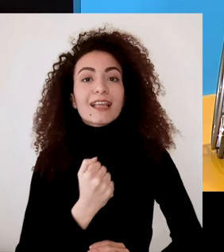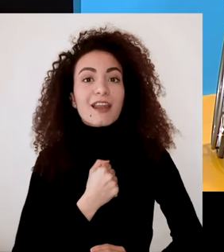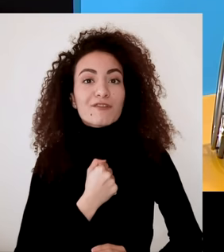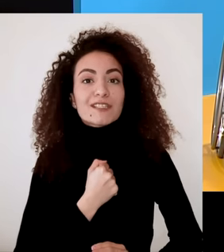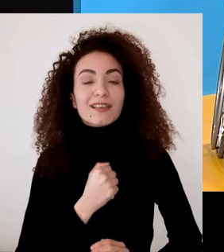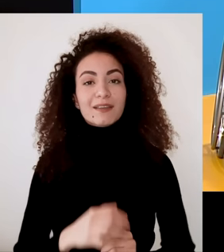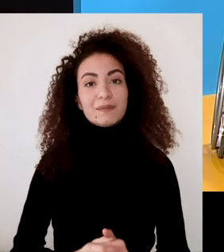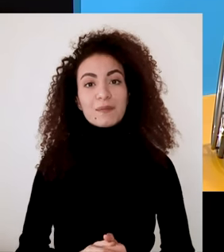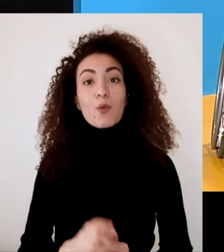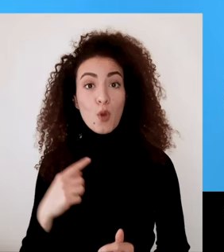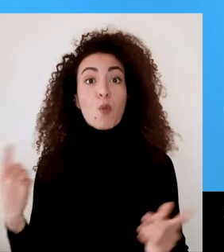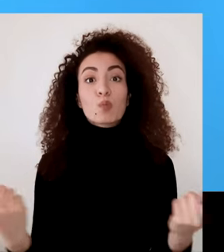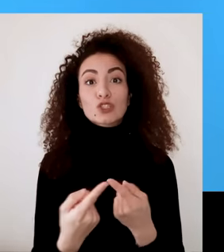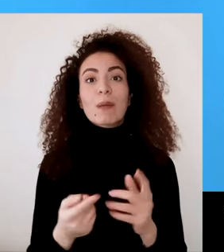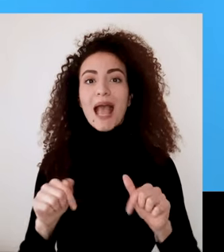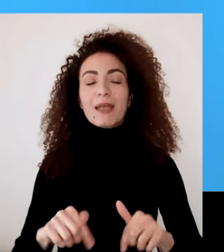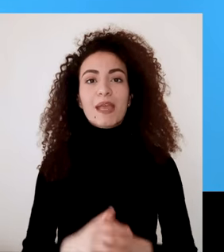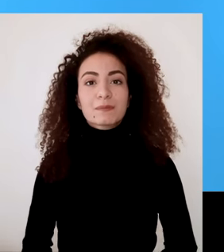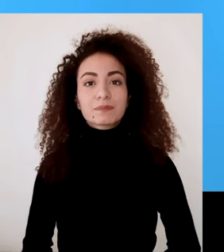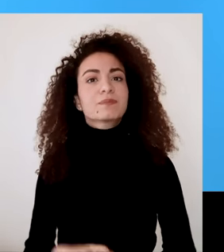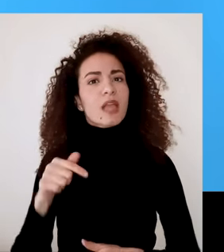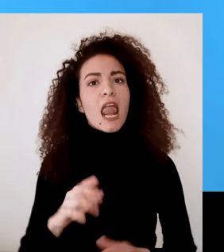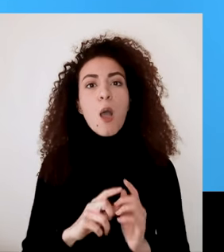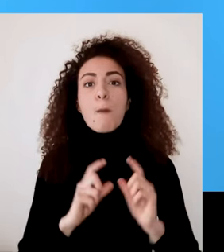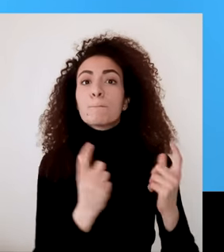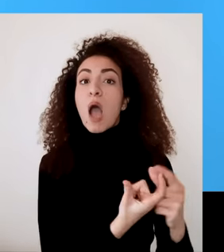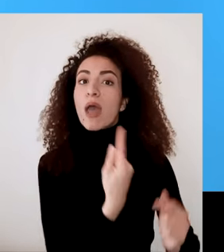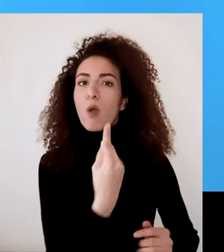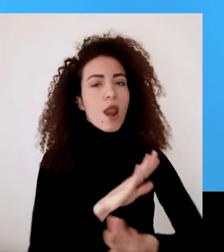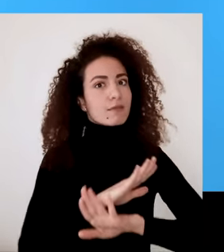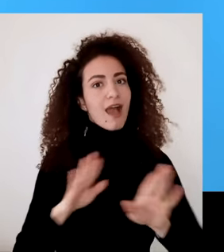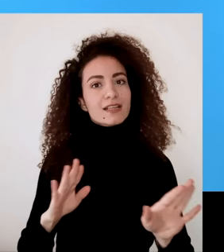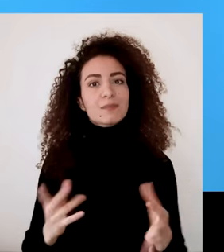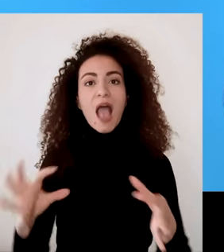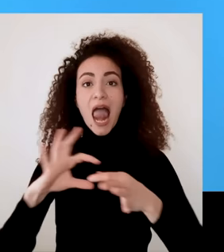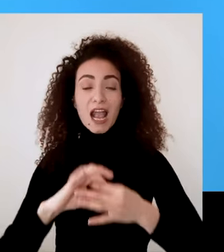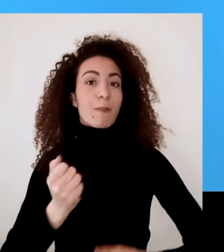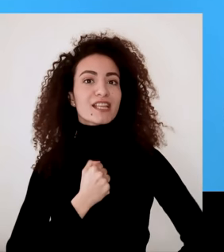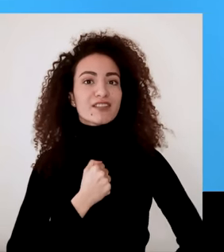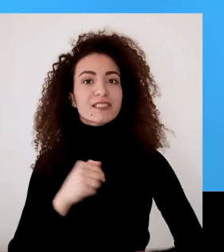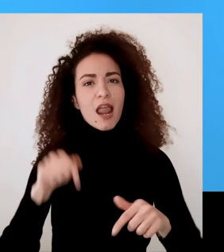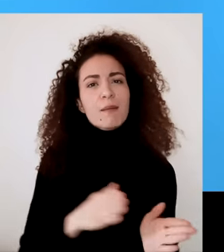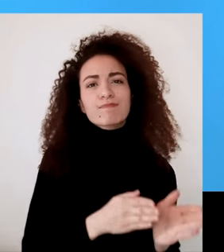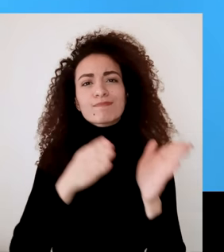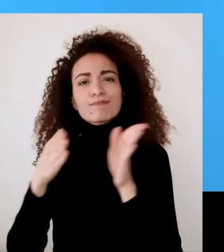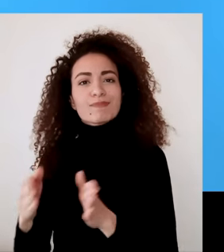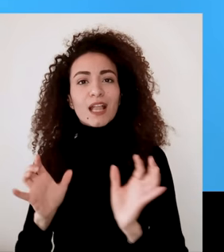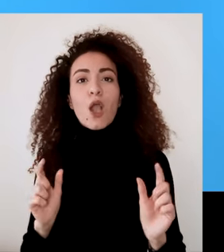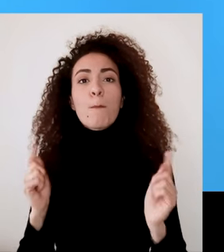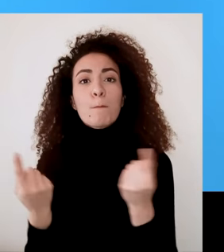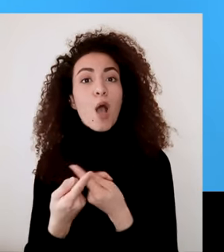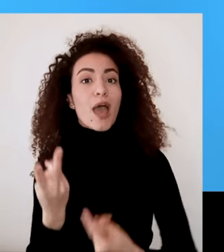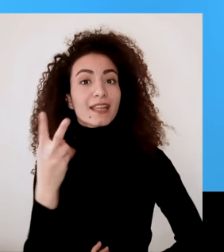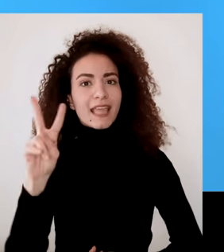والبيئة المحاطية فيك وهيك بنكون نهينا سوى المحور الأول أي العلاقة مع الذات وهلأ رح ننتقل المحور